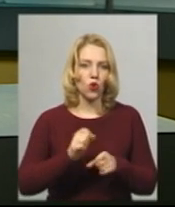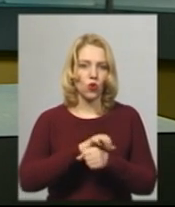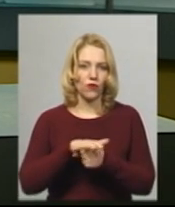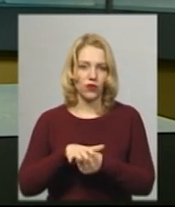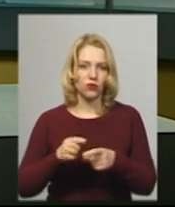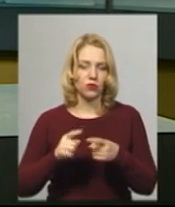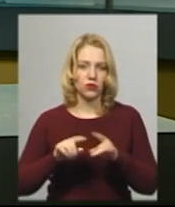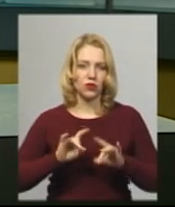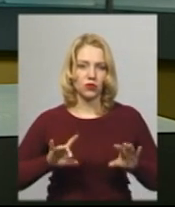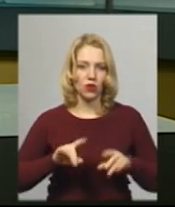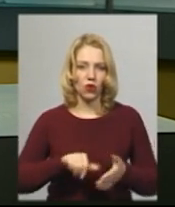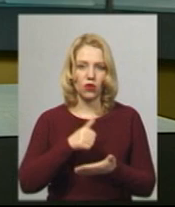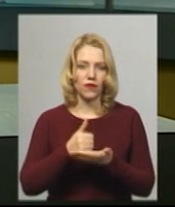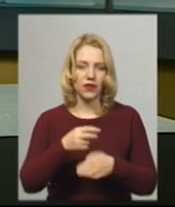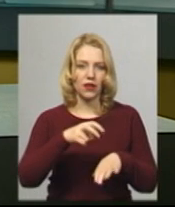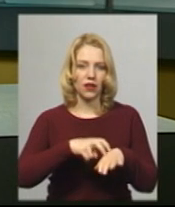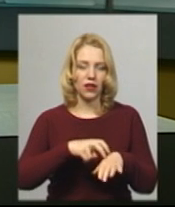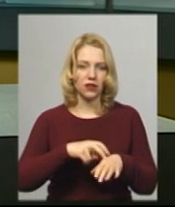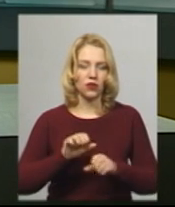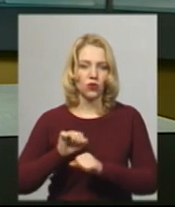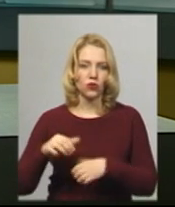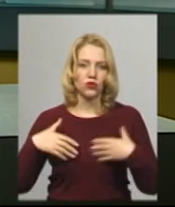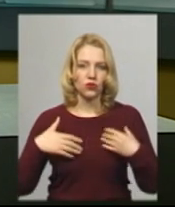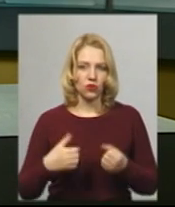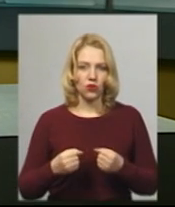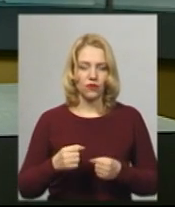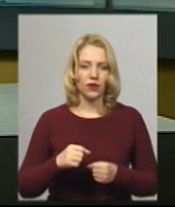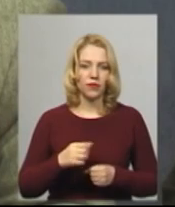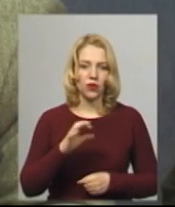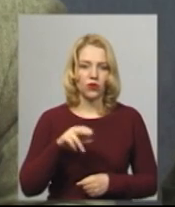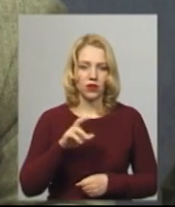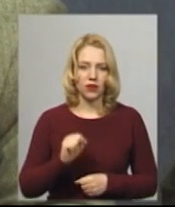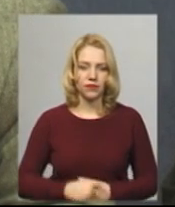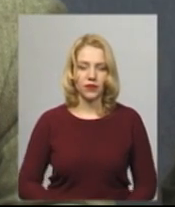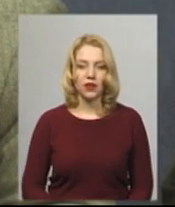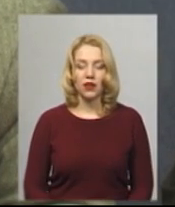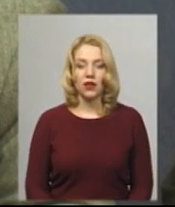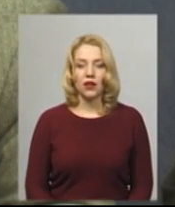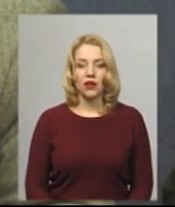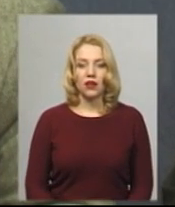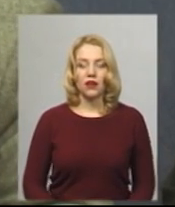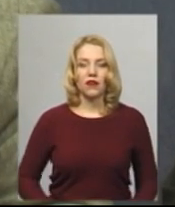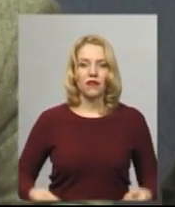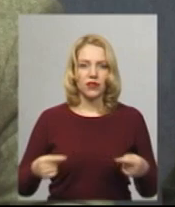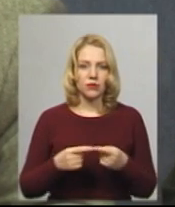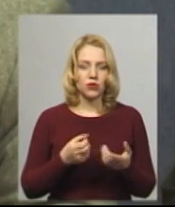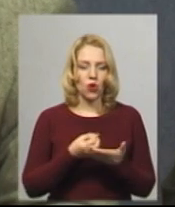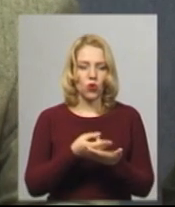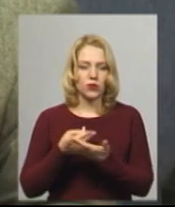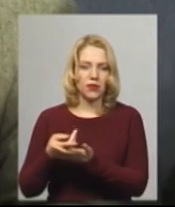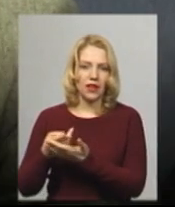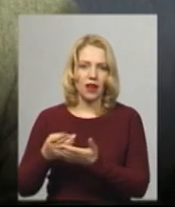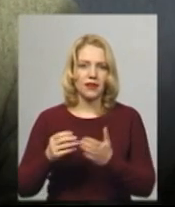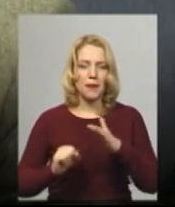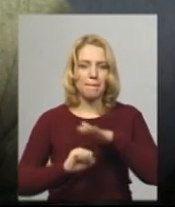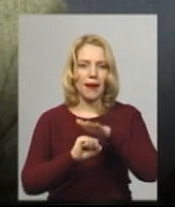епідеміолог Департаменту охорони здоров'я ОДА Олександр Мирний. Визначені госпітальні бази, як основна